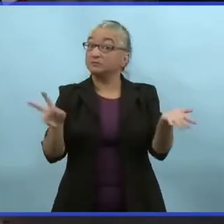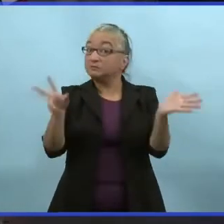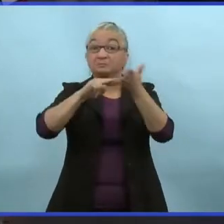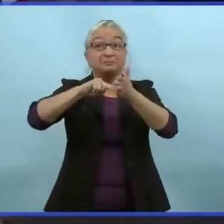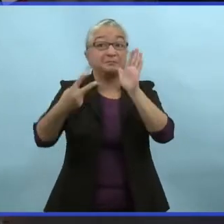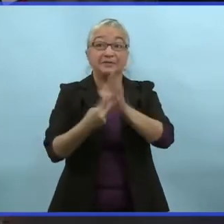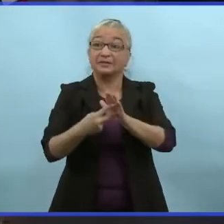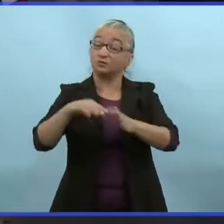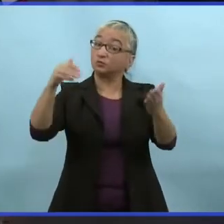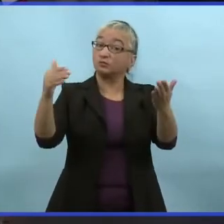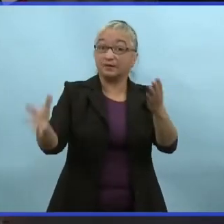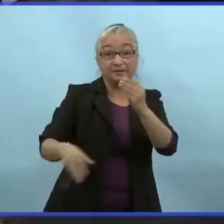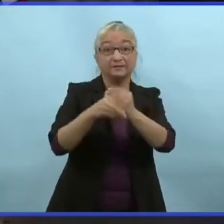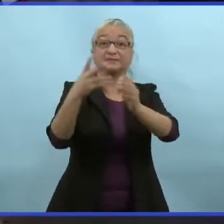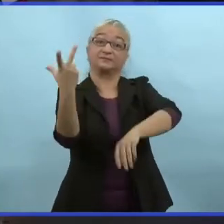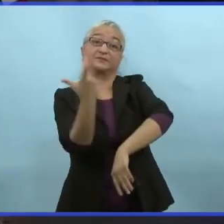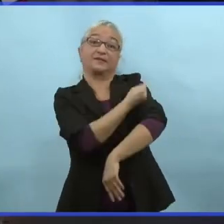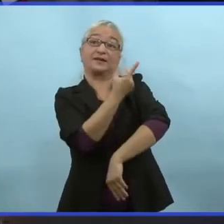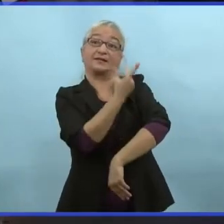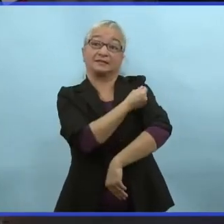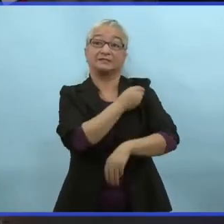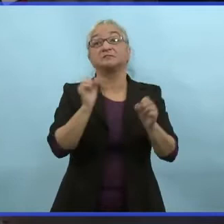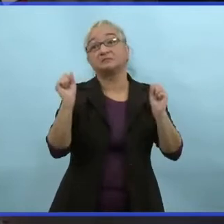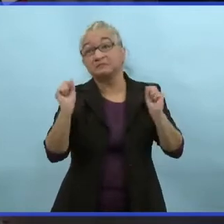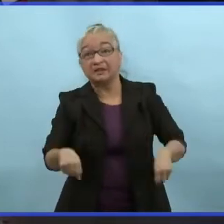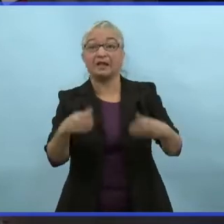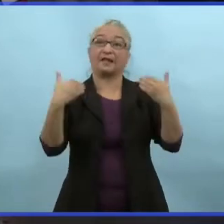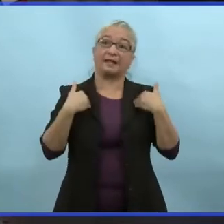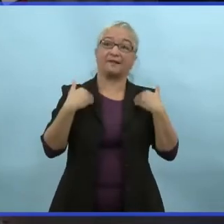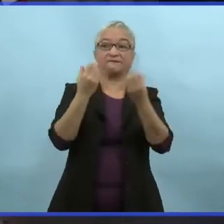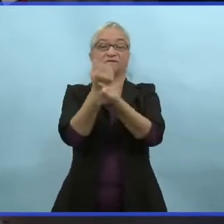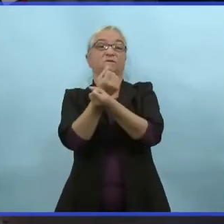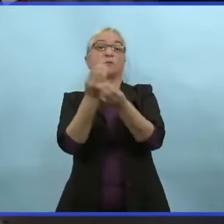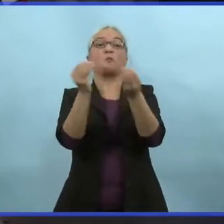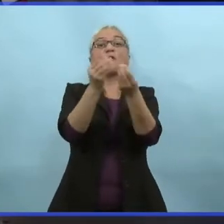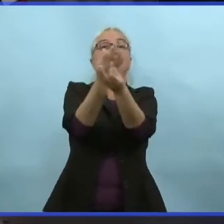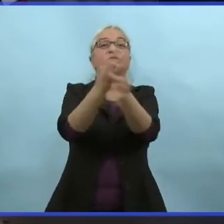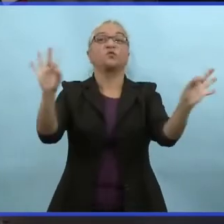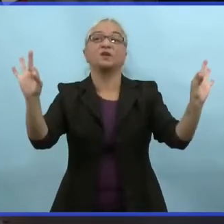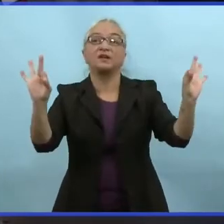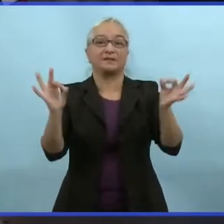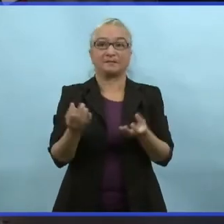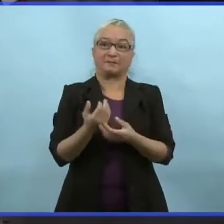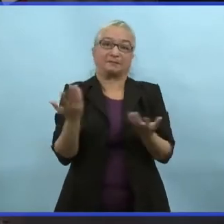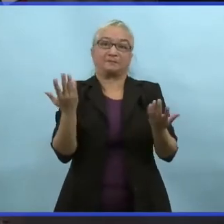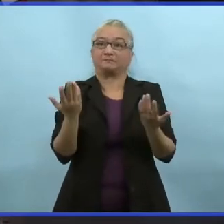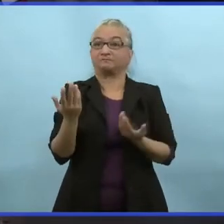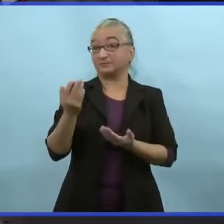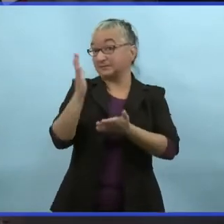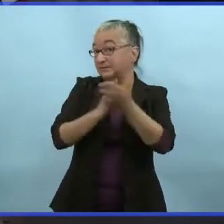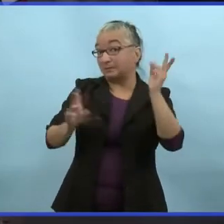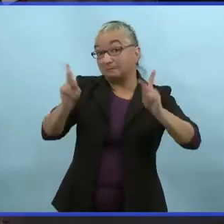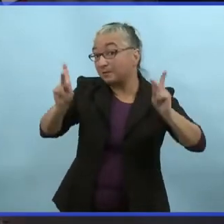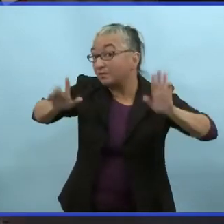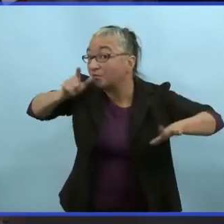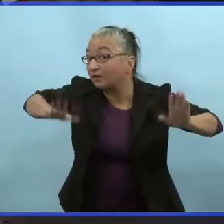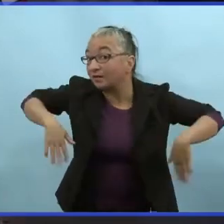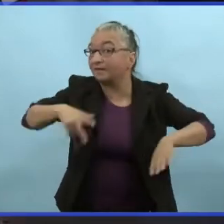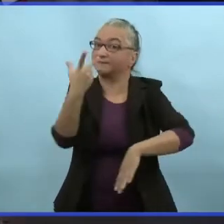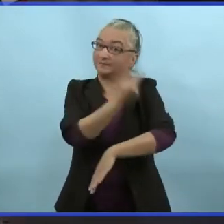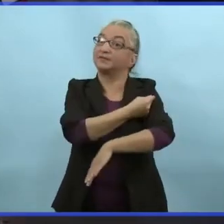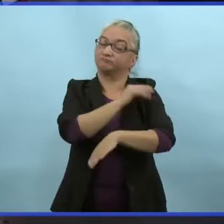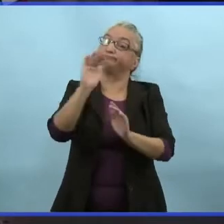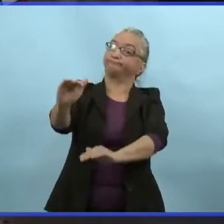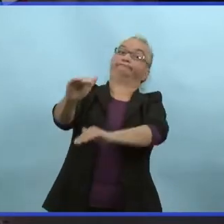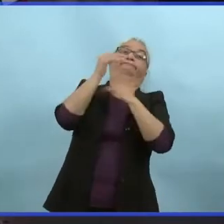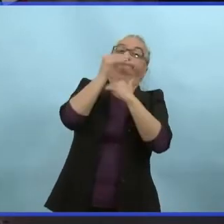et ça permet aux Manitobains complètement vaccinés d'avoir autant de liberté que possible et le moins de restrictions